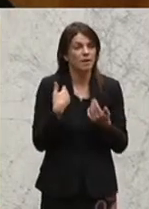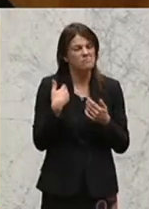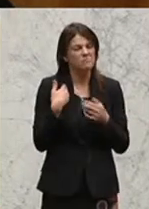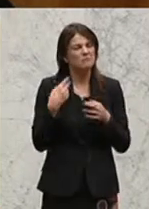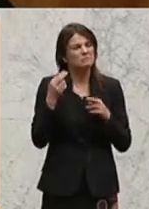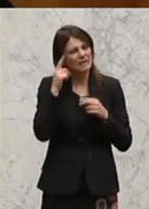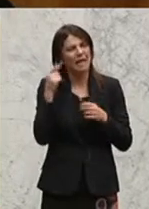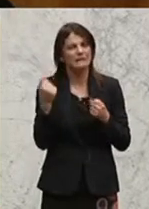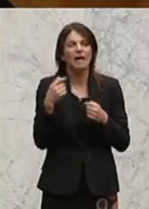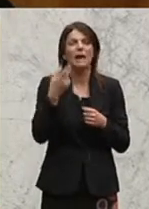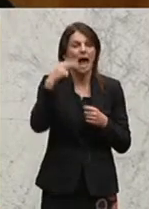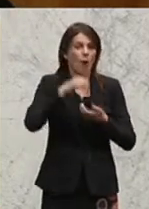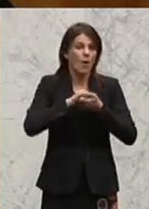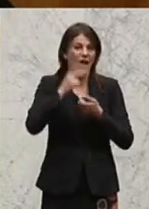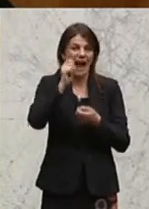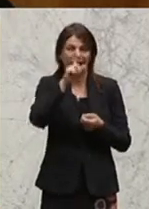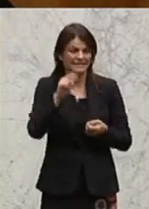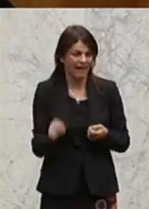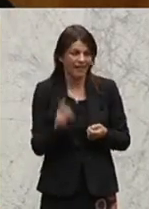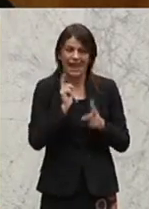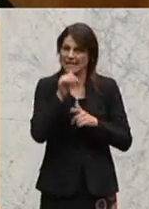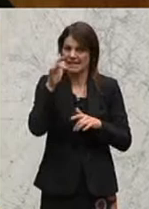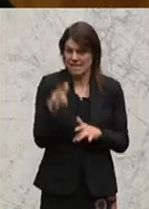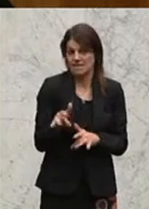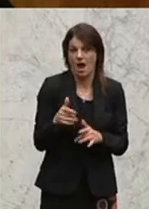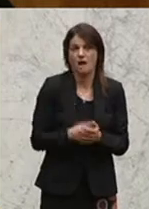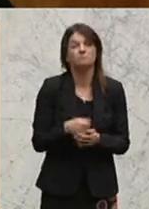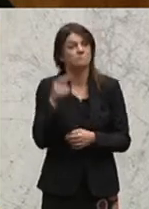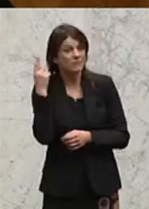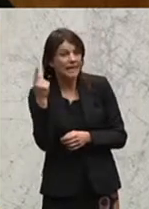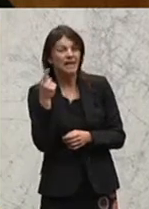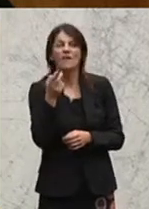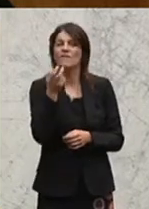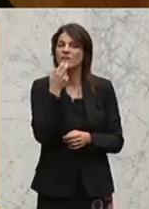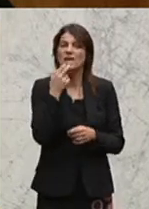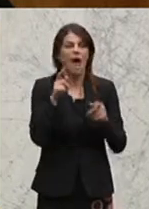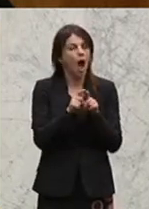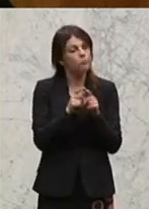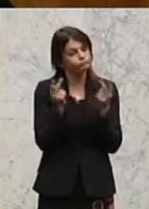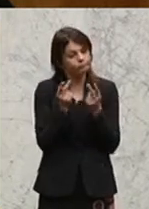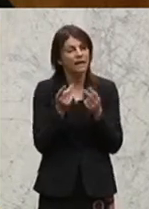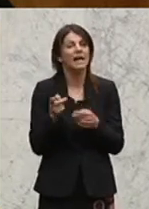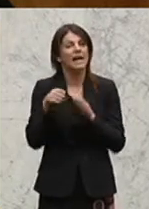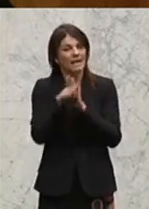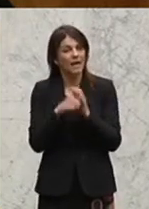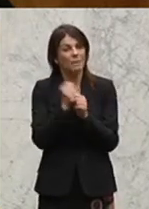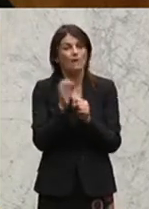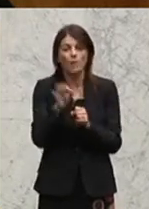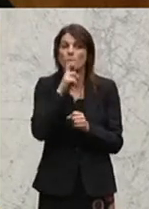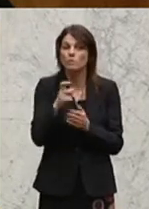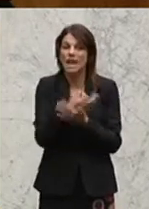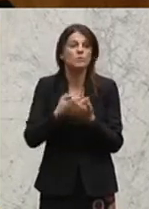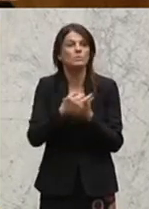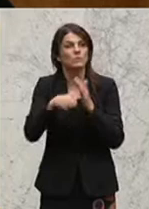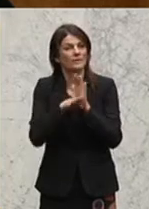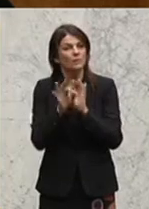jetzt leider nicht da, dass die Gespräche, die wir diesbezüglich mit der GPA haben, die stark in Richtung analoger Regelung wie beim Berufsausbildungsgesetz für Lehre